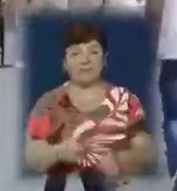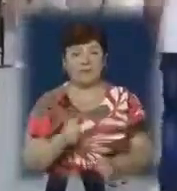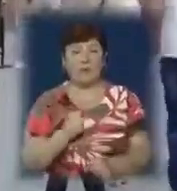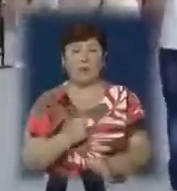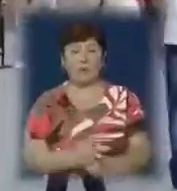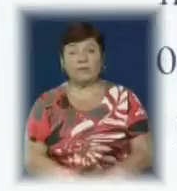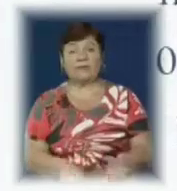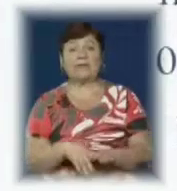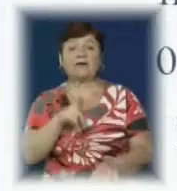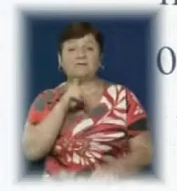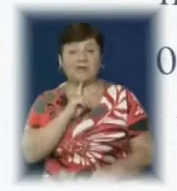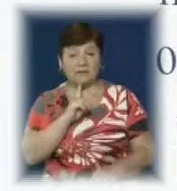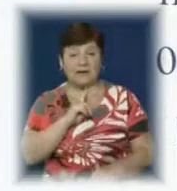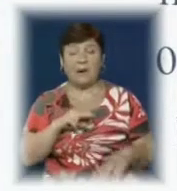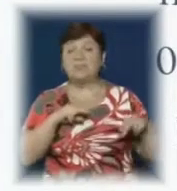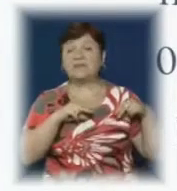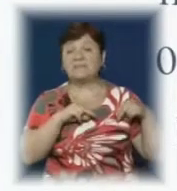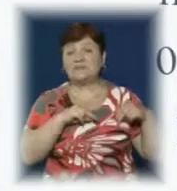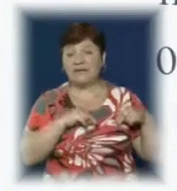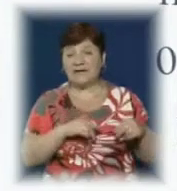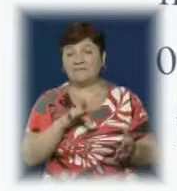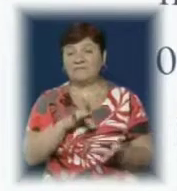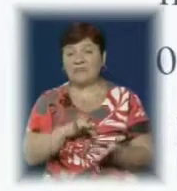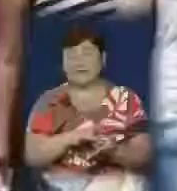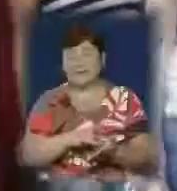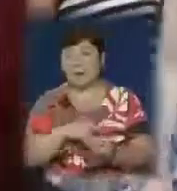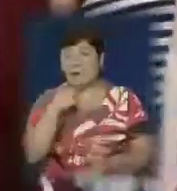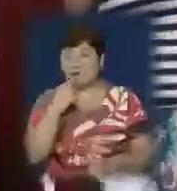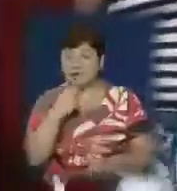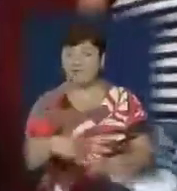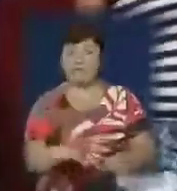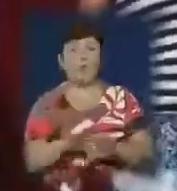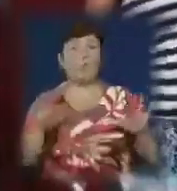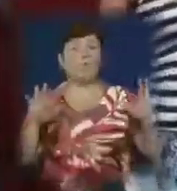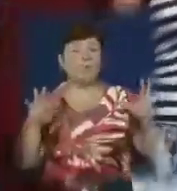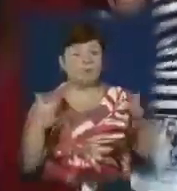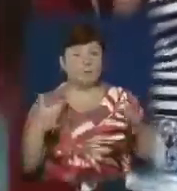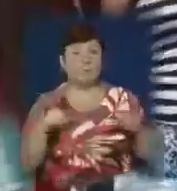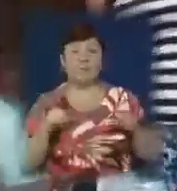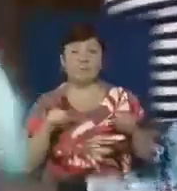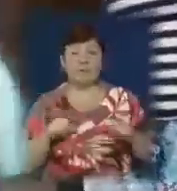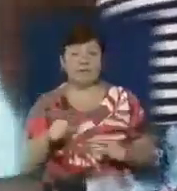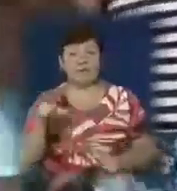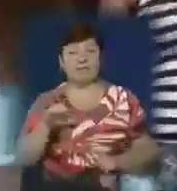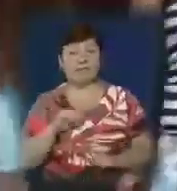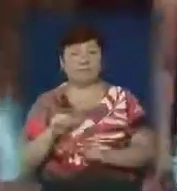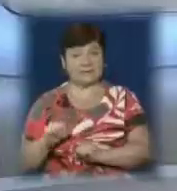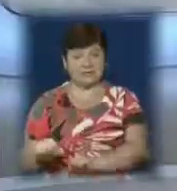і так тимчасова. Працівники ж центру зайнятості в черговий раз застерігають. В такому випадку права людини – не захищень.